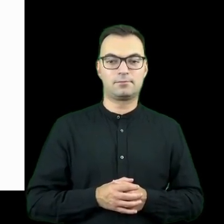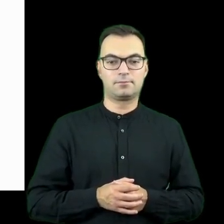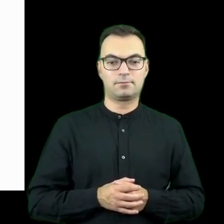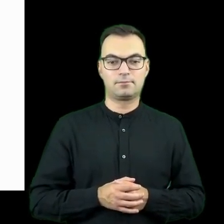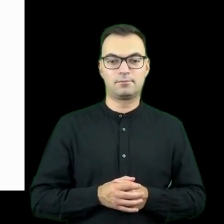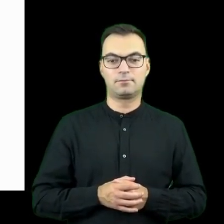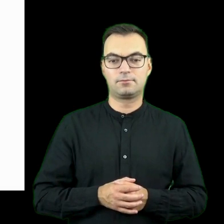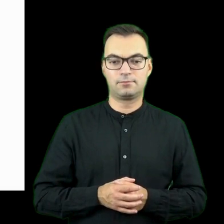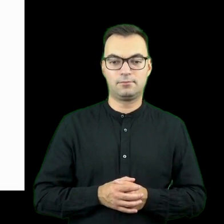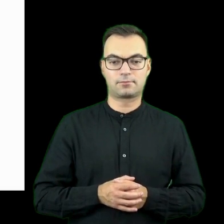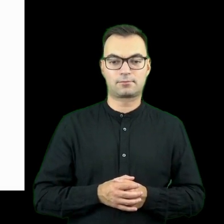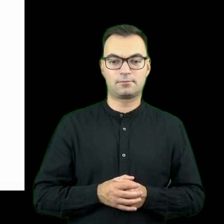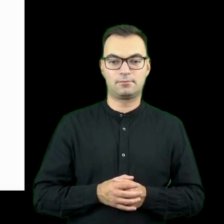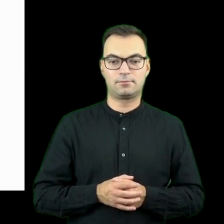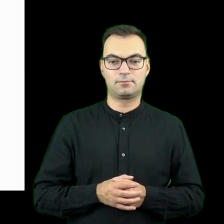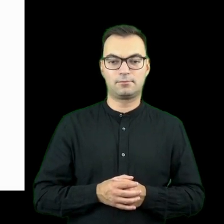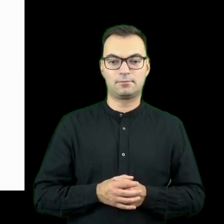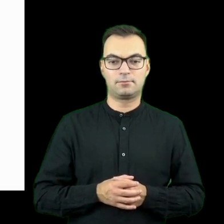mieszkańcami